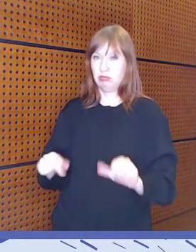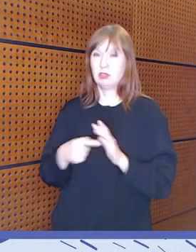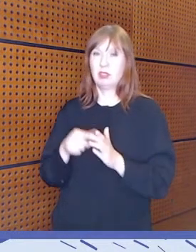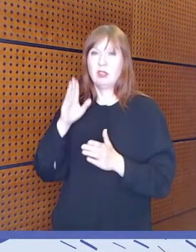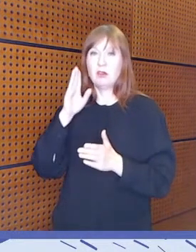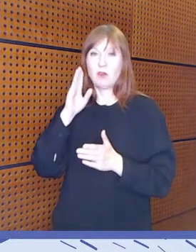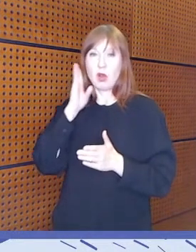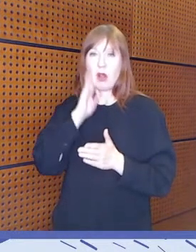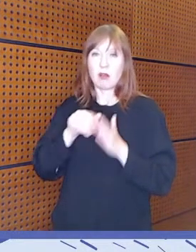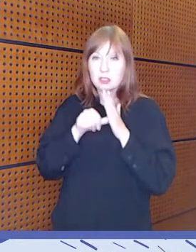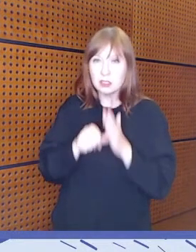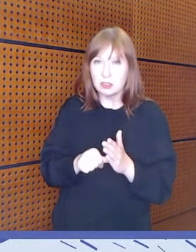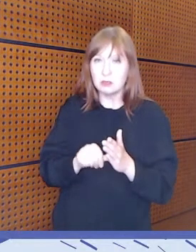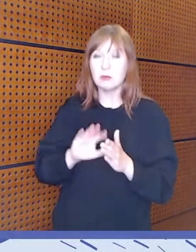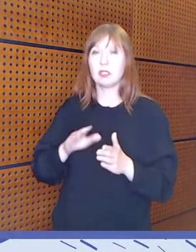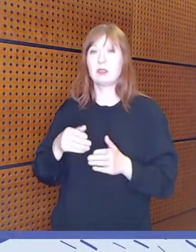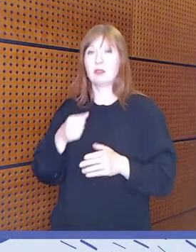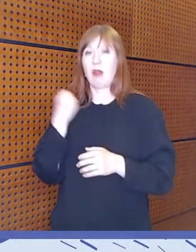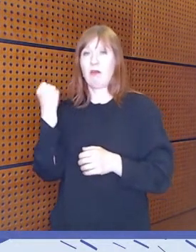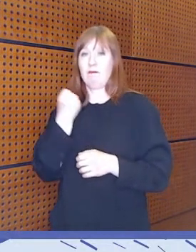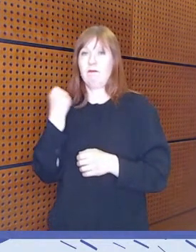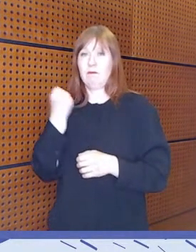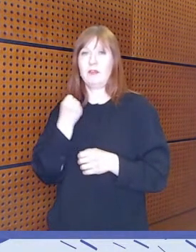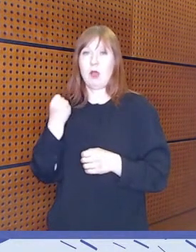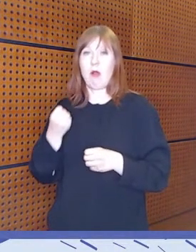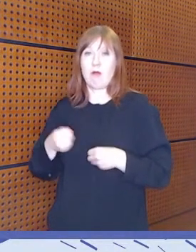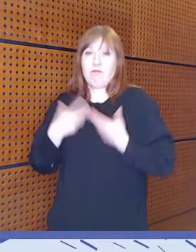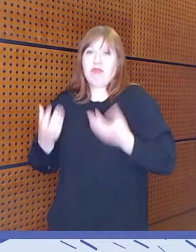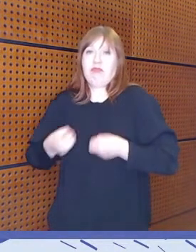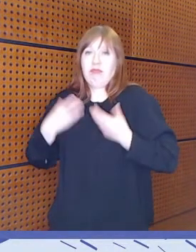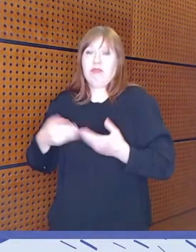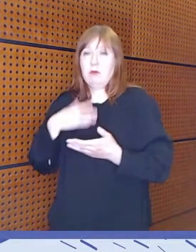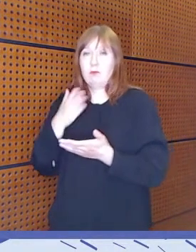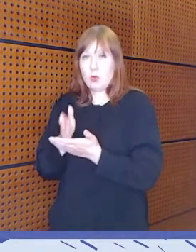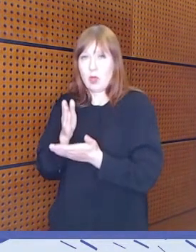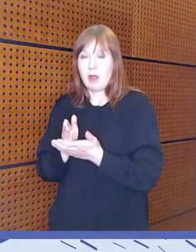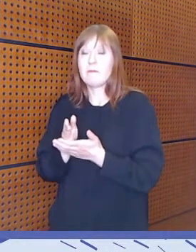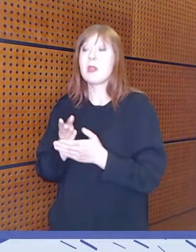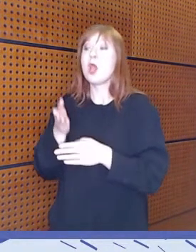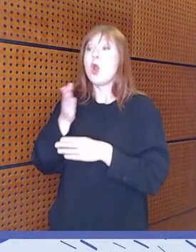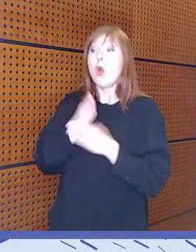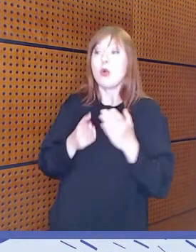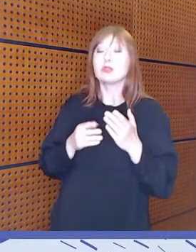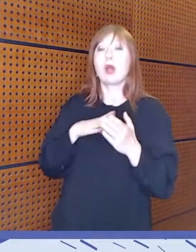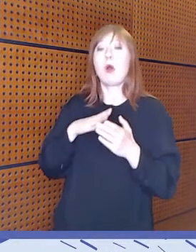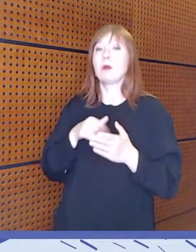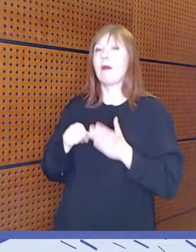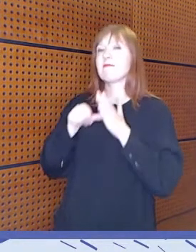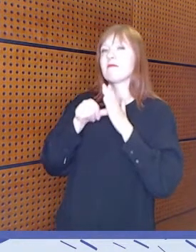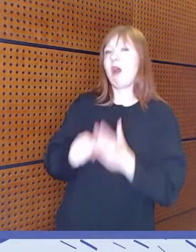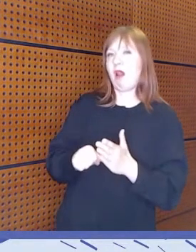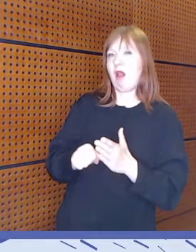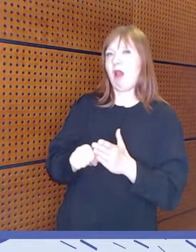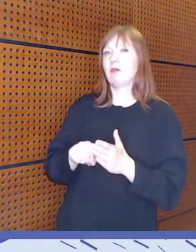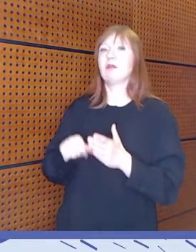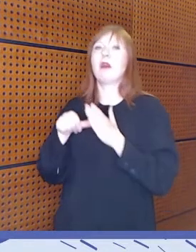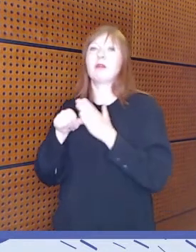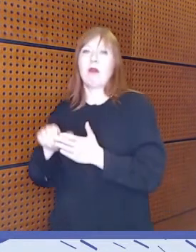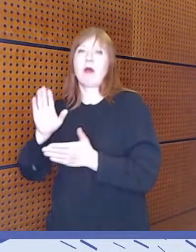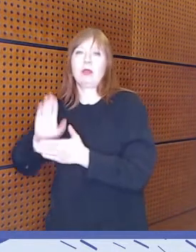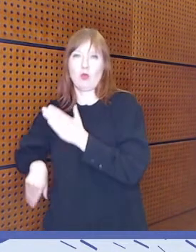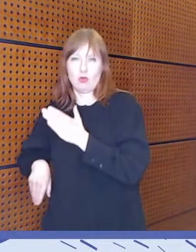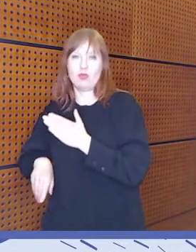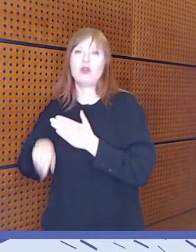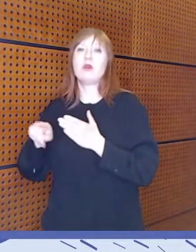Osa näistä ilmiöistä on tahallista, osa tahatonta. se tahattomuus koettiin kumpuavan nimenomaan sellaista